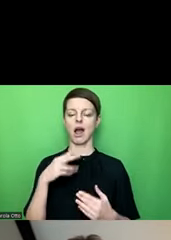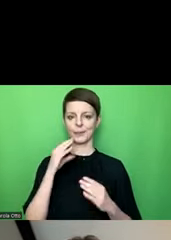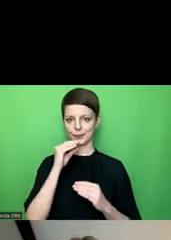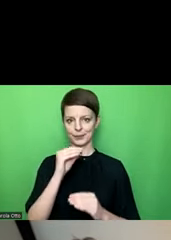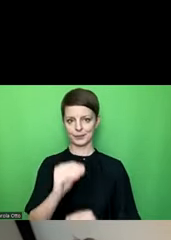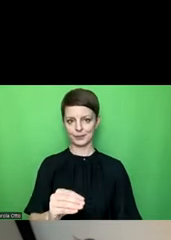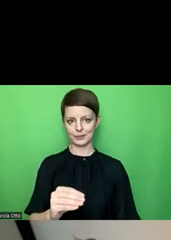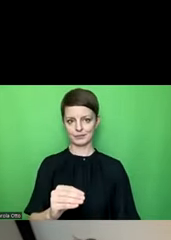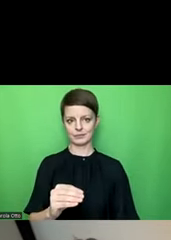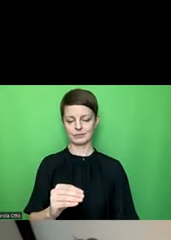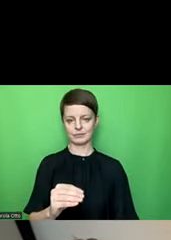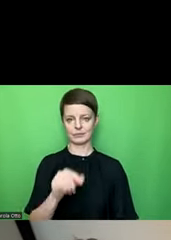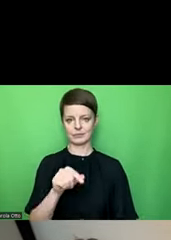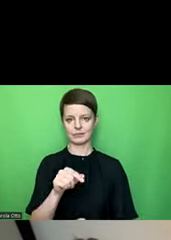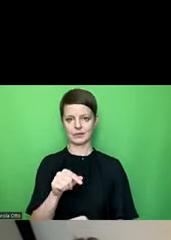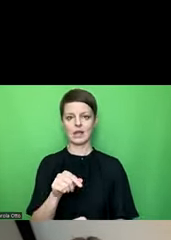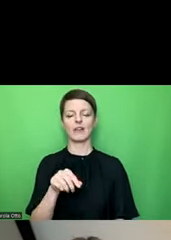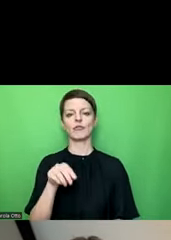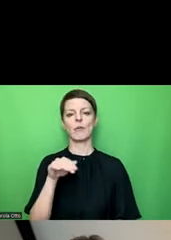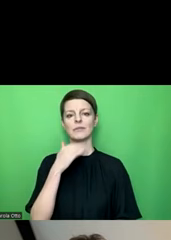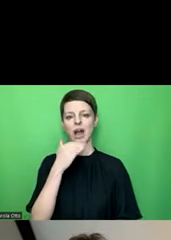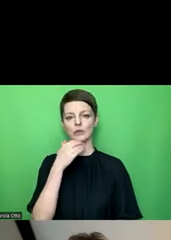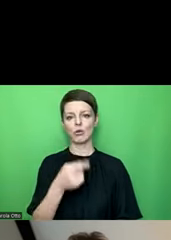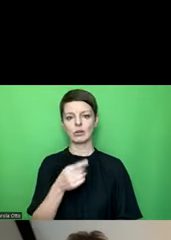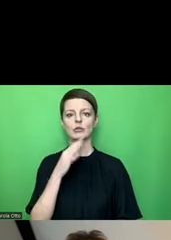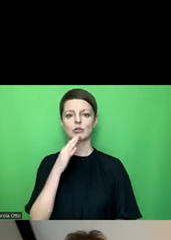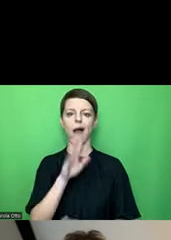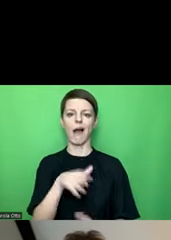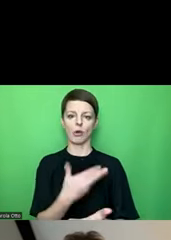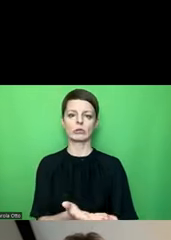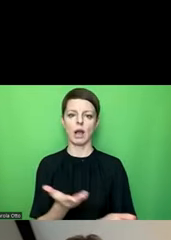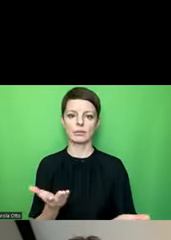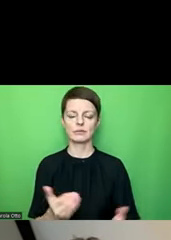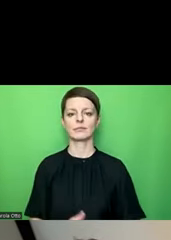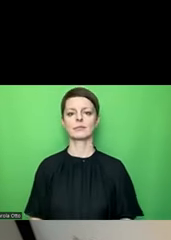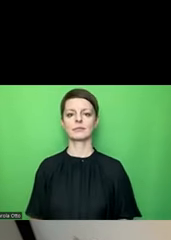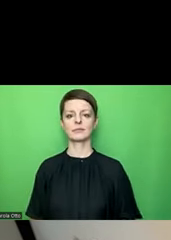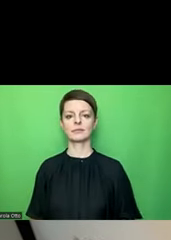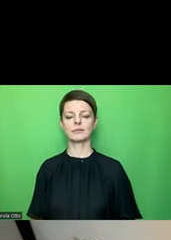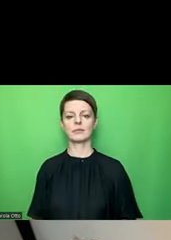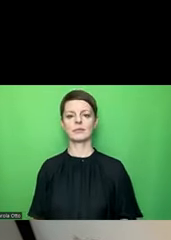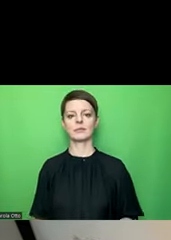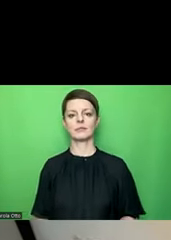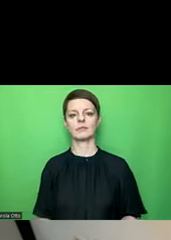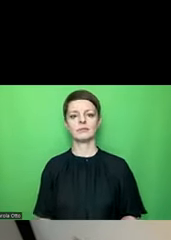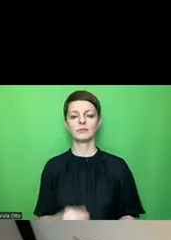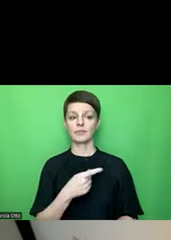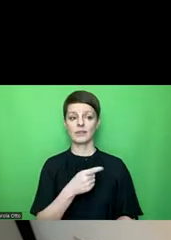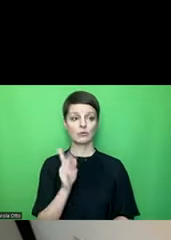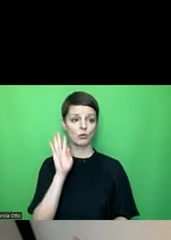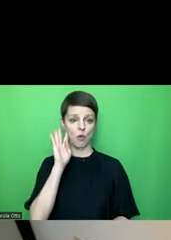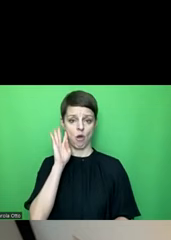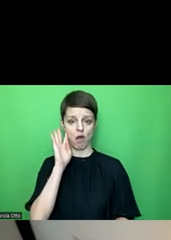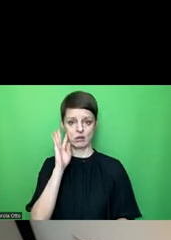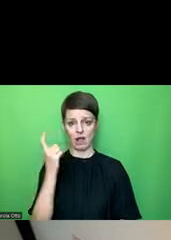diesem Screenreader-Narrator, auf Deutsch heißt der Sprachausgabe. und Sie haben gehört, es wird mir